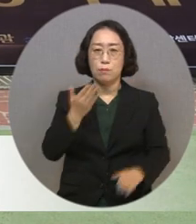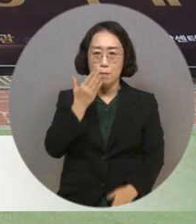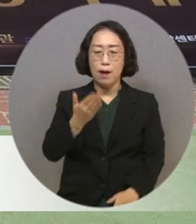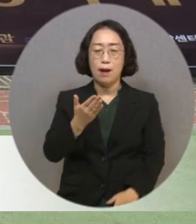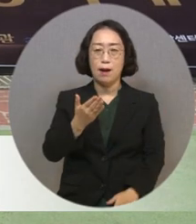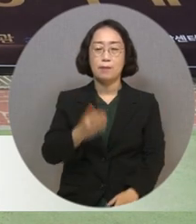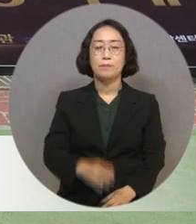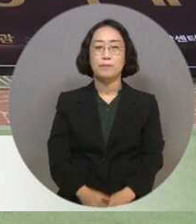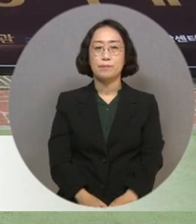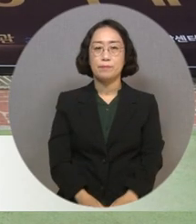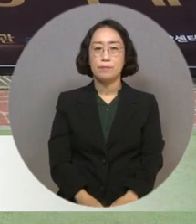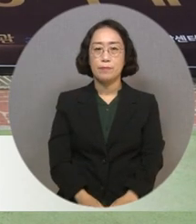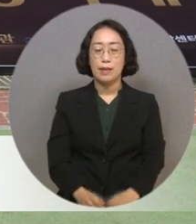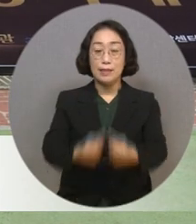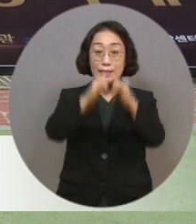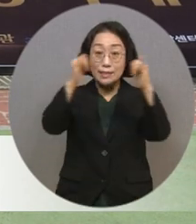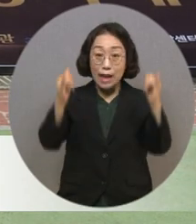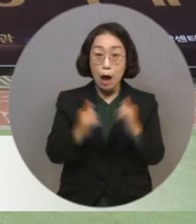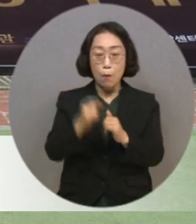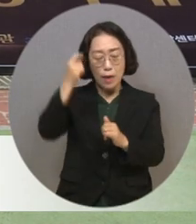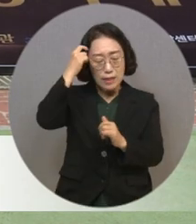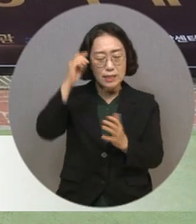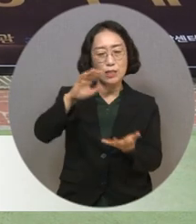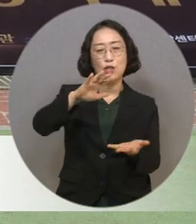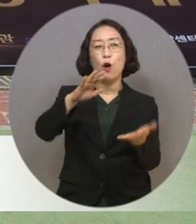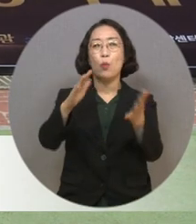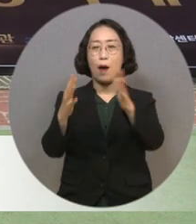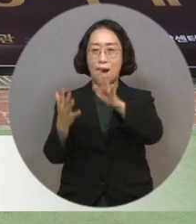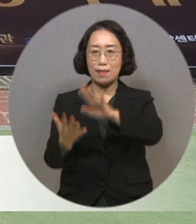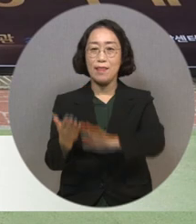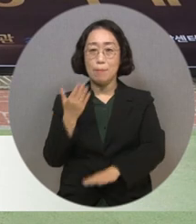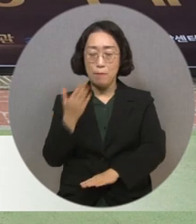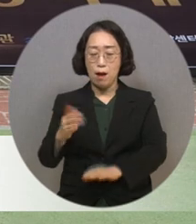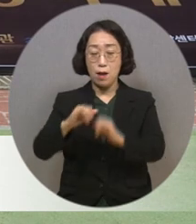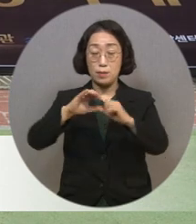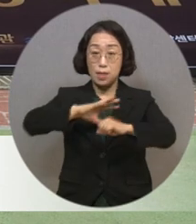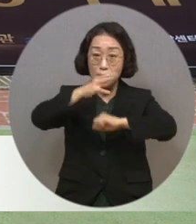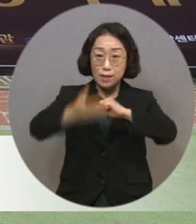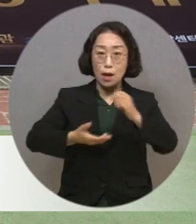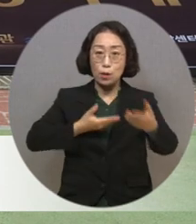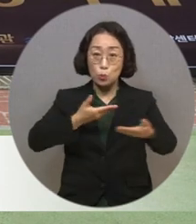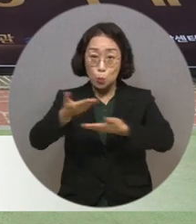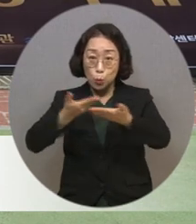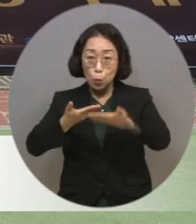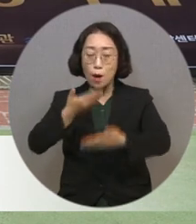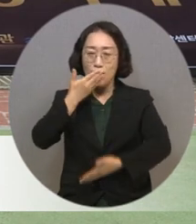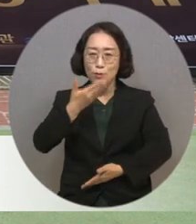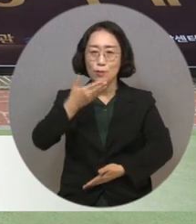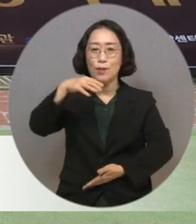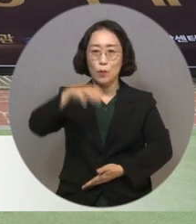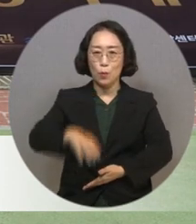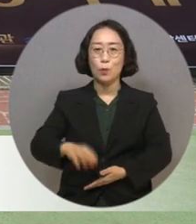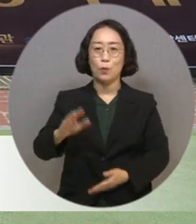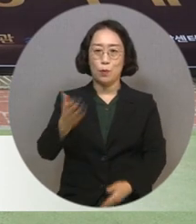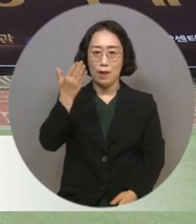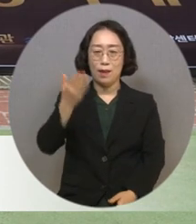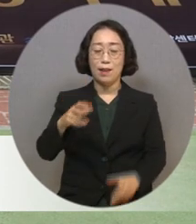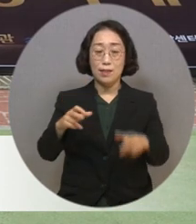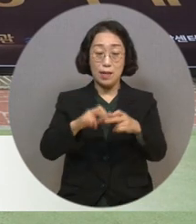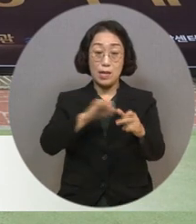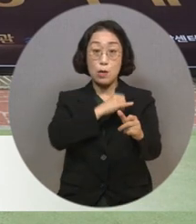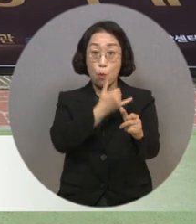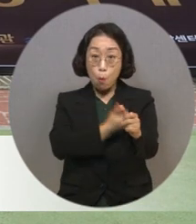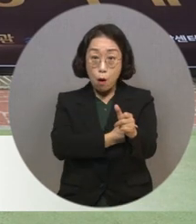생각했습니다. 사회의 인식 전환이 되는 장으로 세상에 소통하는 자리가 될 것입니다. 장애인